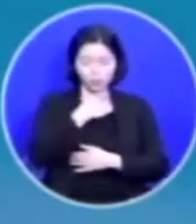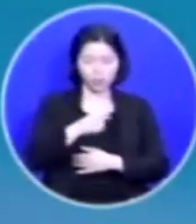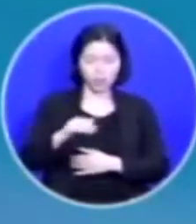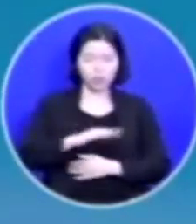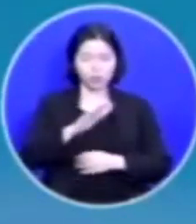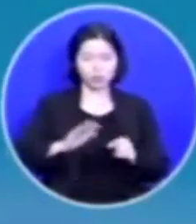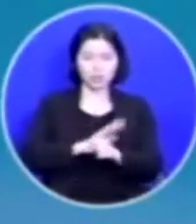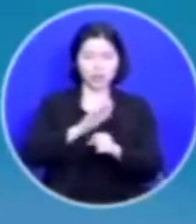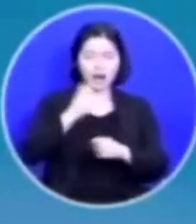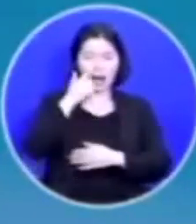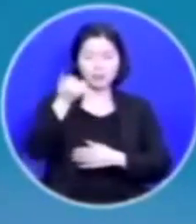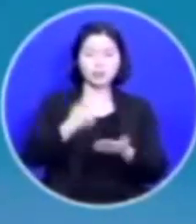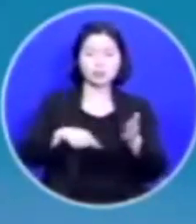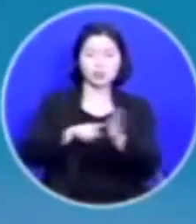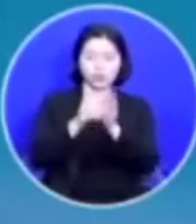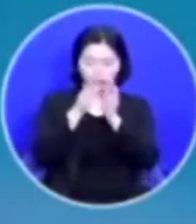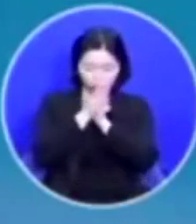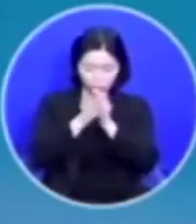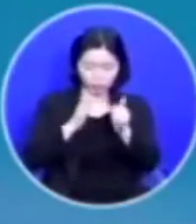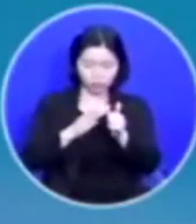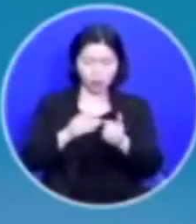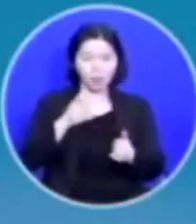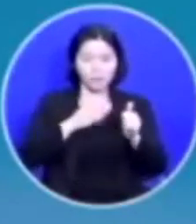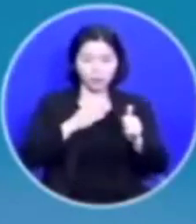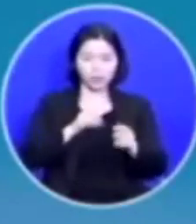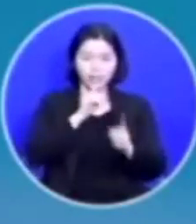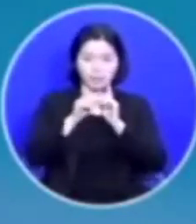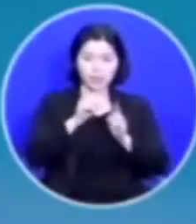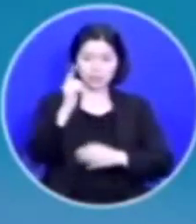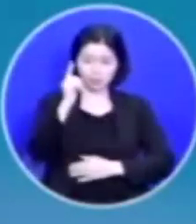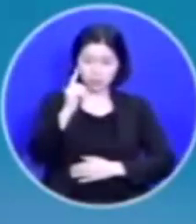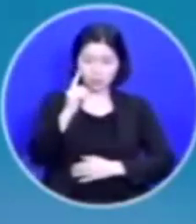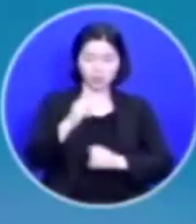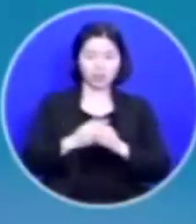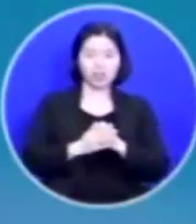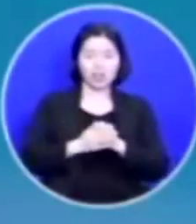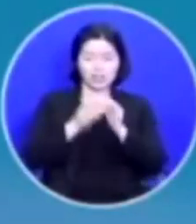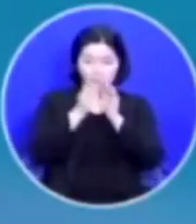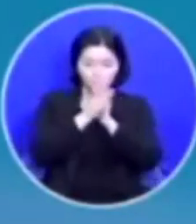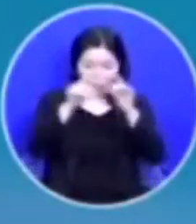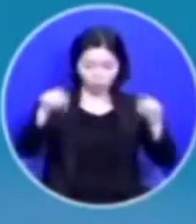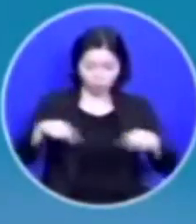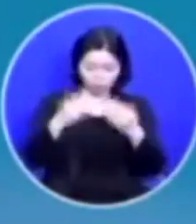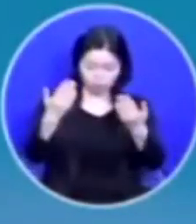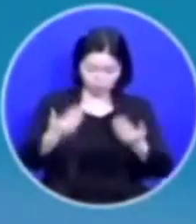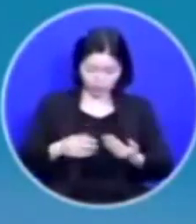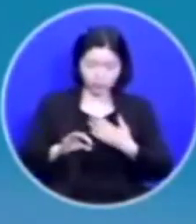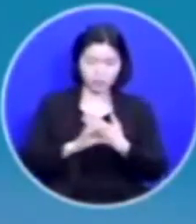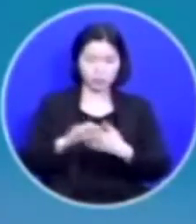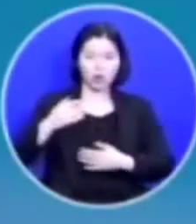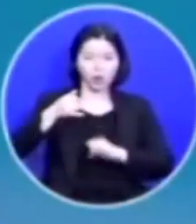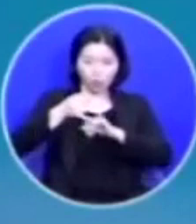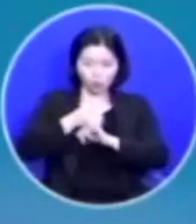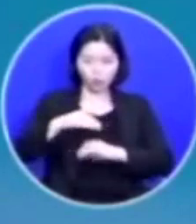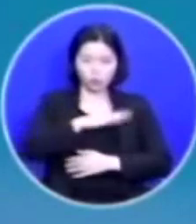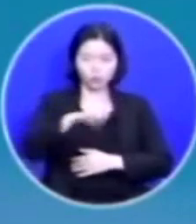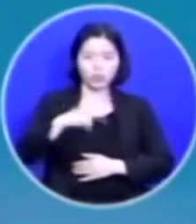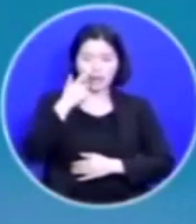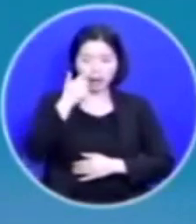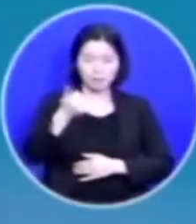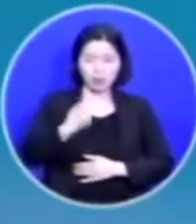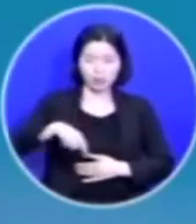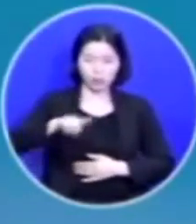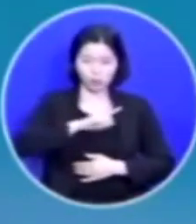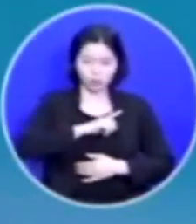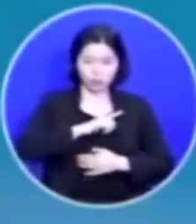위해 기도해 주십시오 부탁의 말씀 1. 기도문을 받으셨으면 꼭 저희 아버지를 위해 기도해 주십시오